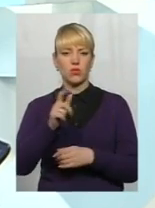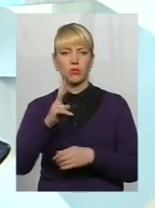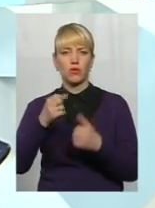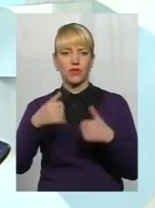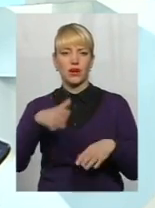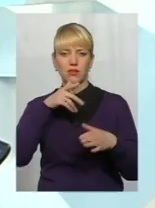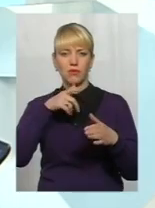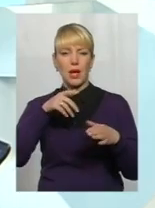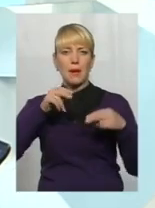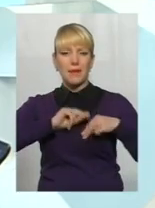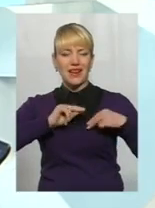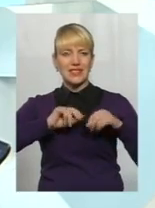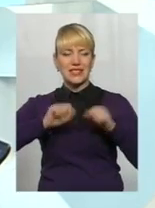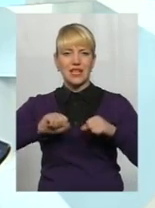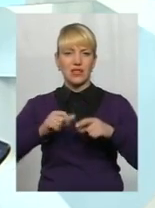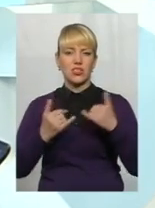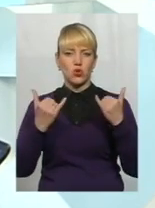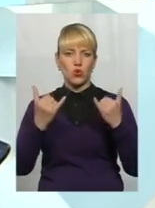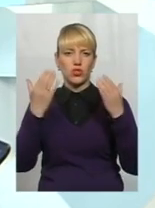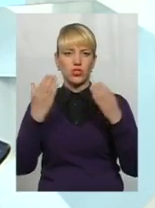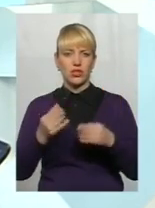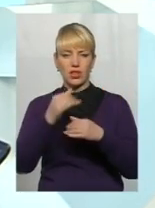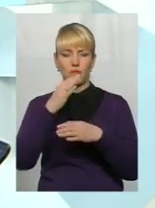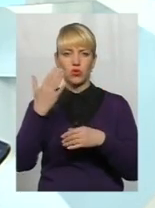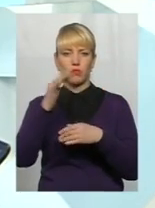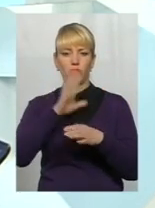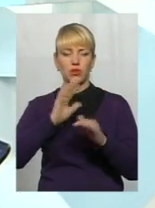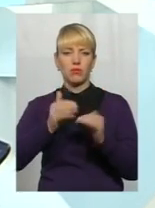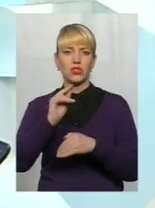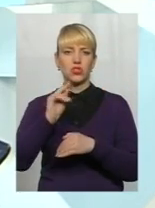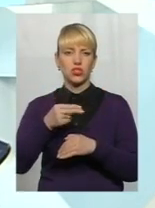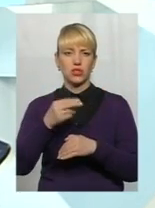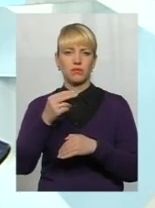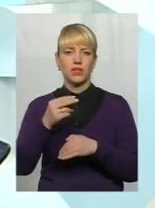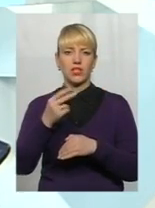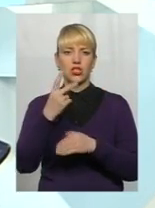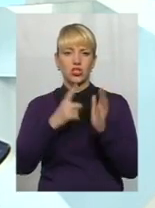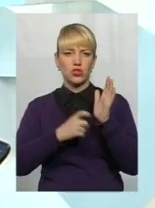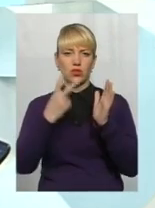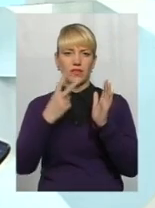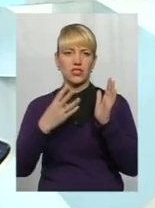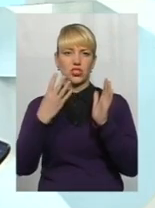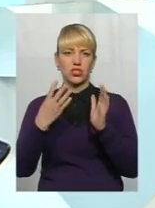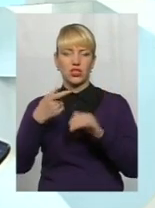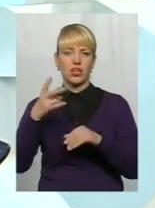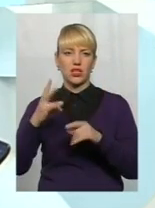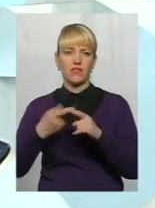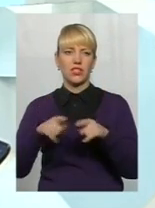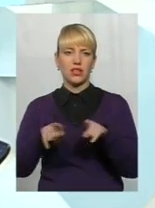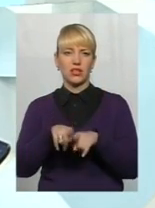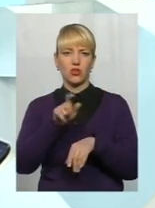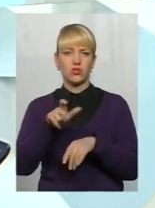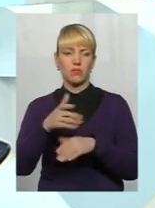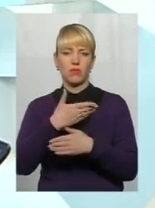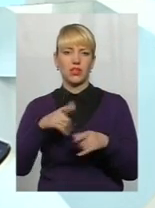працездатність. Тобто на сьогоднішній день їх розмір пенсії не може бути менший, ніж 2624 гривні. І про таких осіб